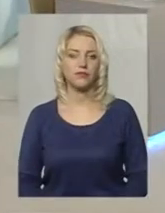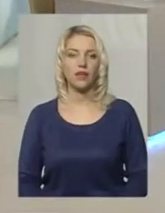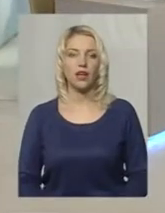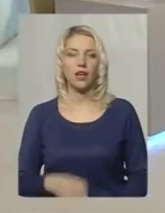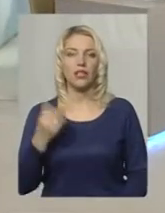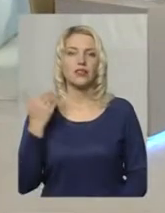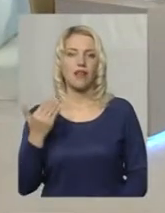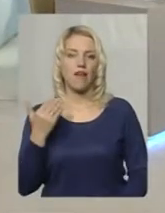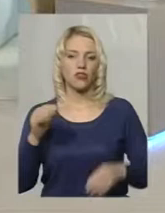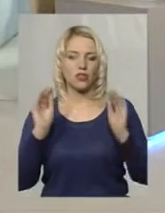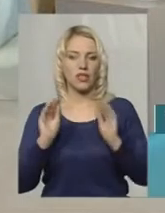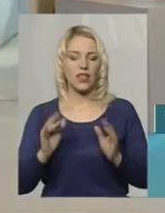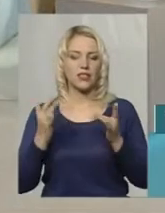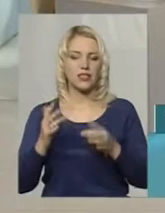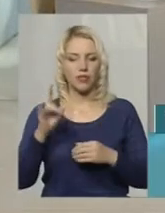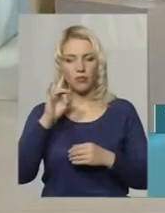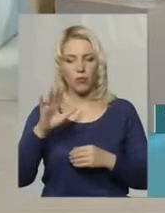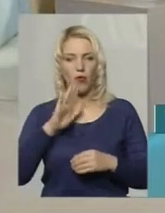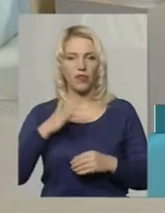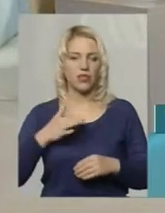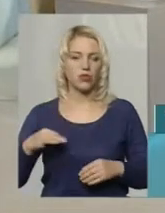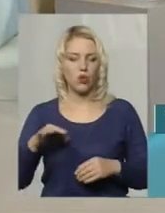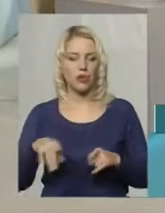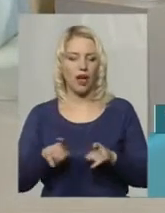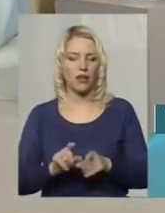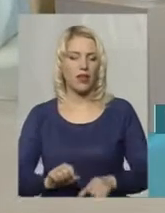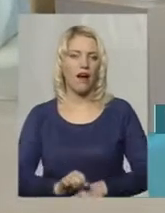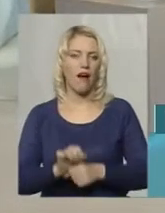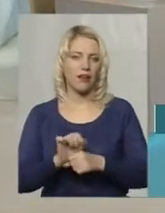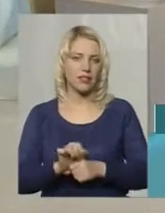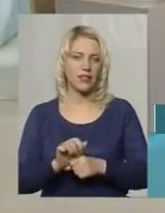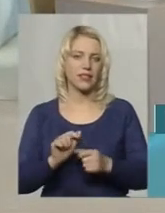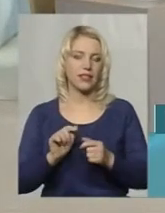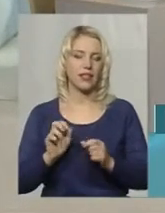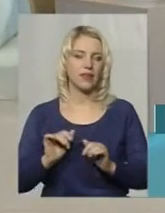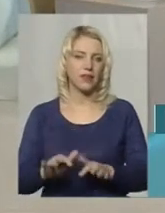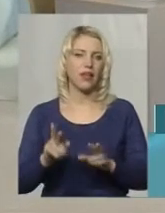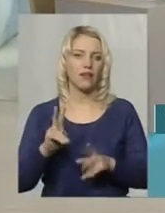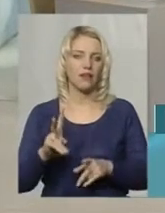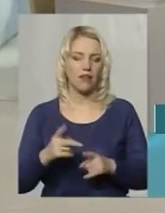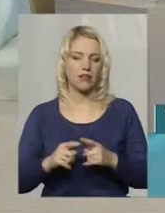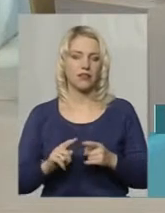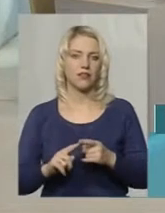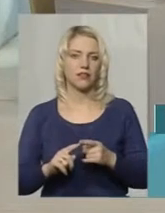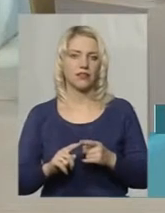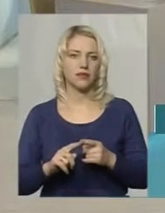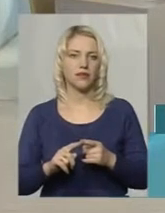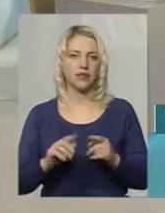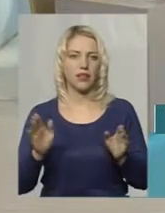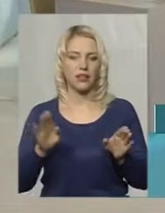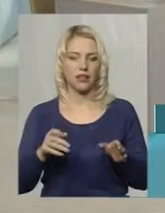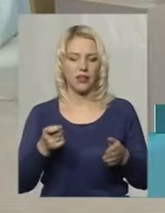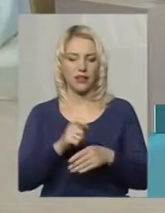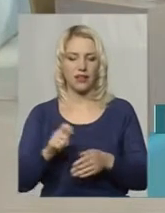статистикою, наскільки популярні в нашій області такі акції, як перекриття доріг? З початку року по області було зафіксовано 24